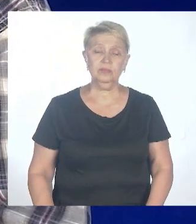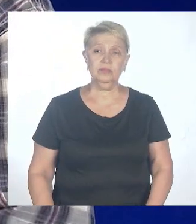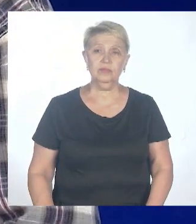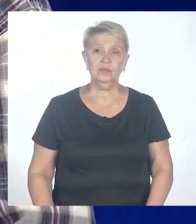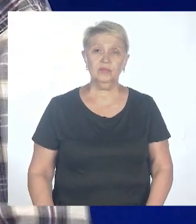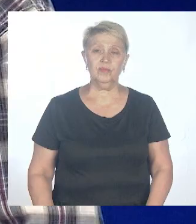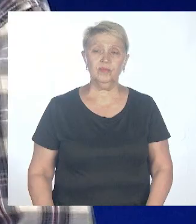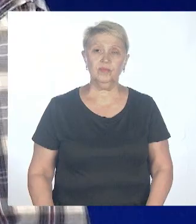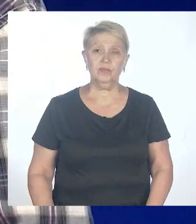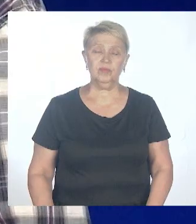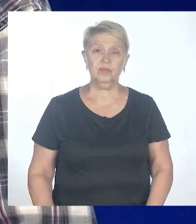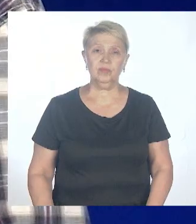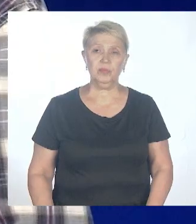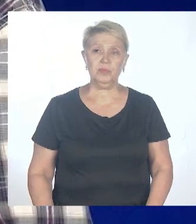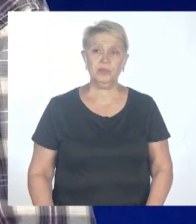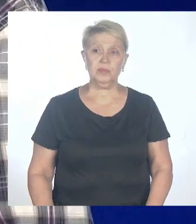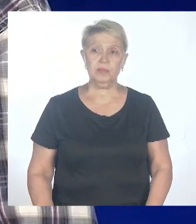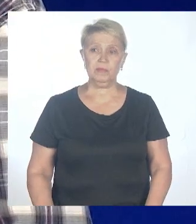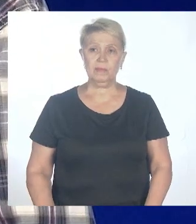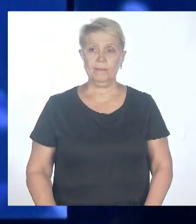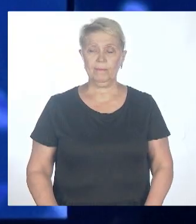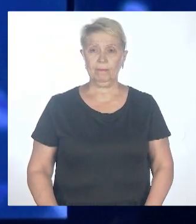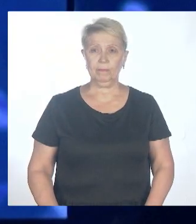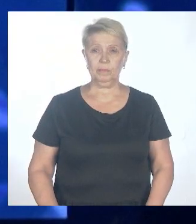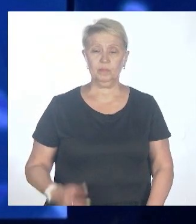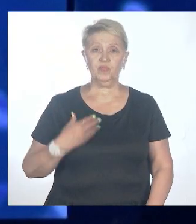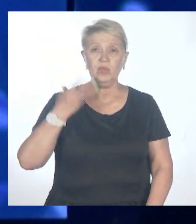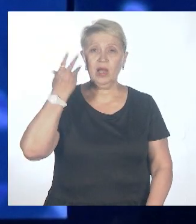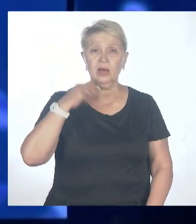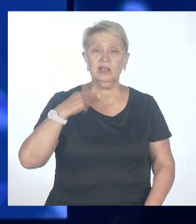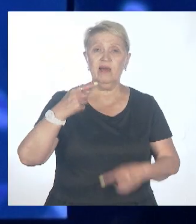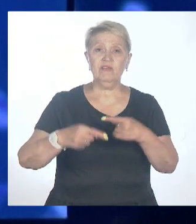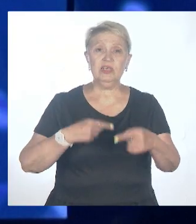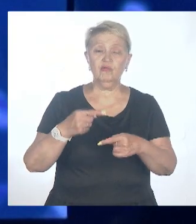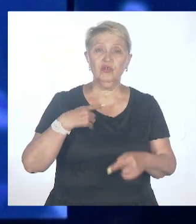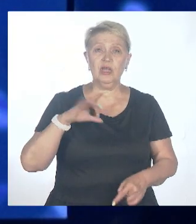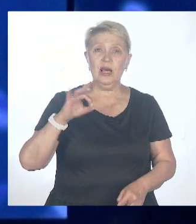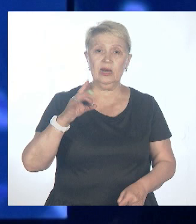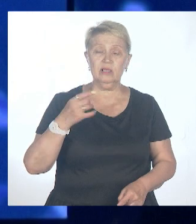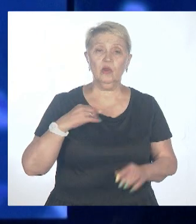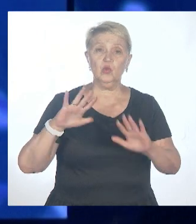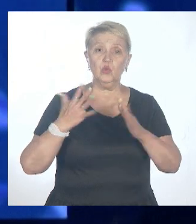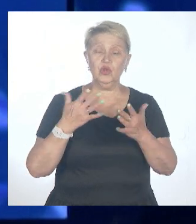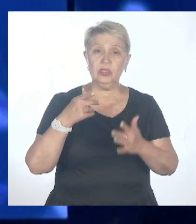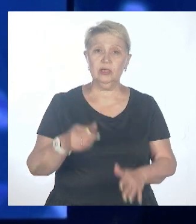Но давайте так, когда в следующий раз случится